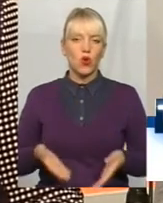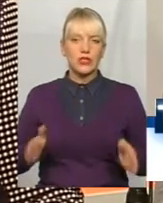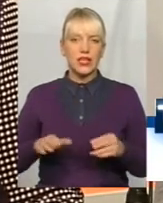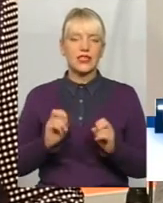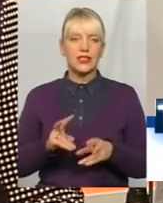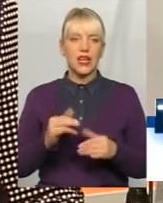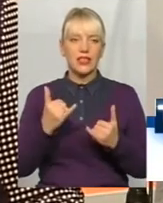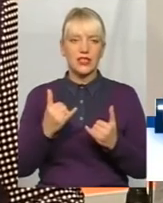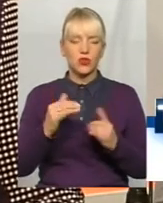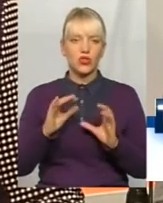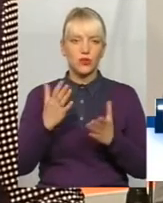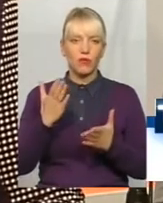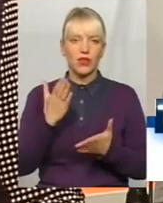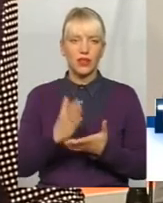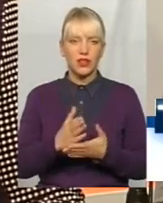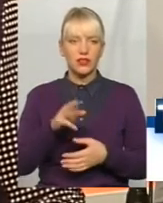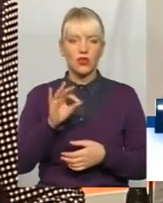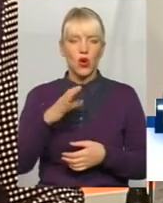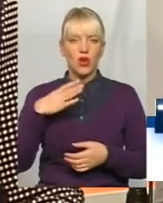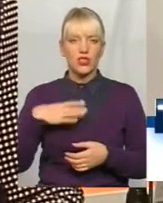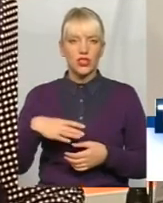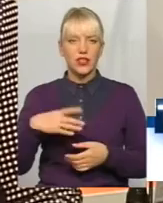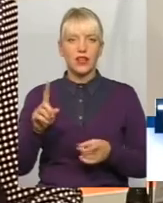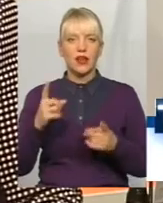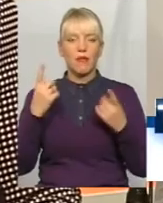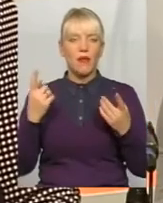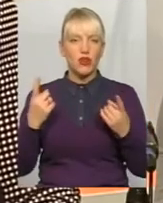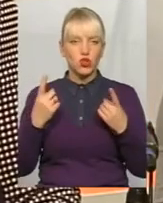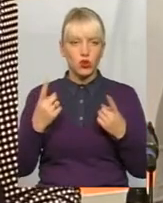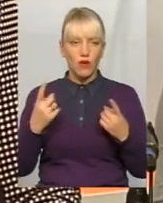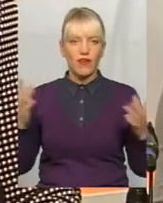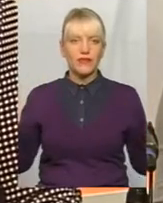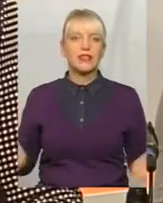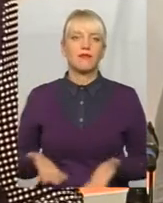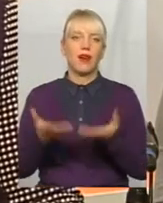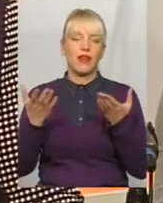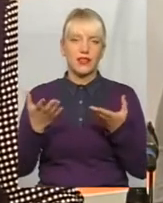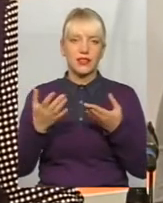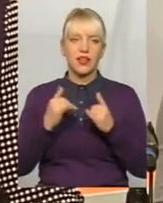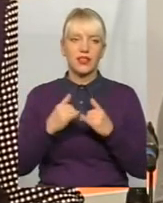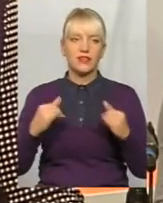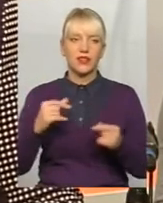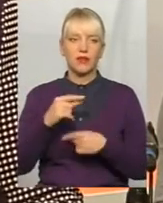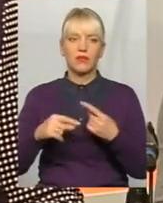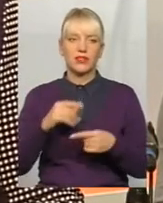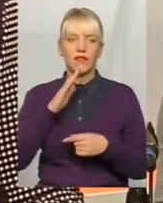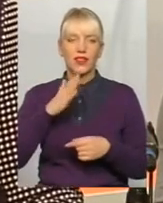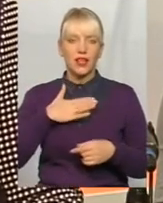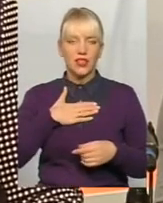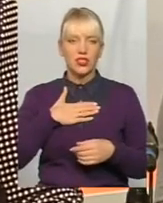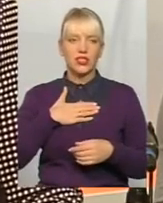сьогоднішній момент оно є, то ожидати большого всплеска розвития бізнеса в нашій країні